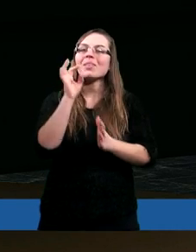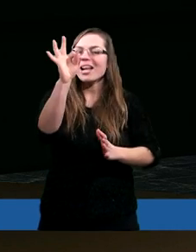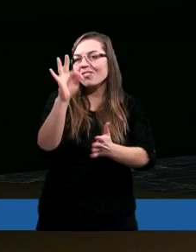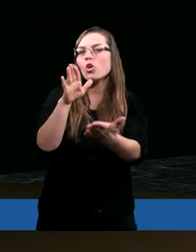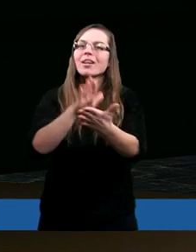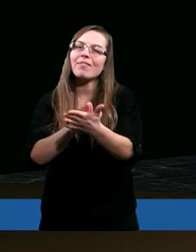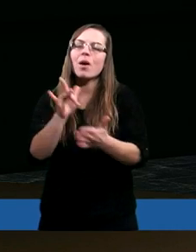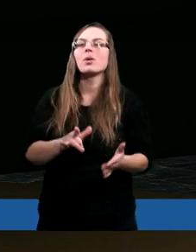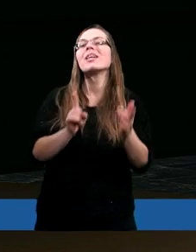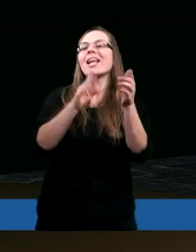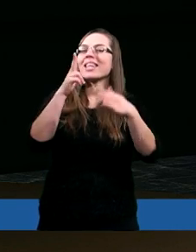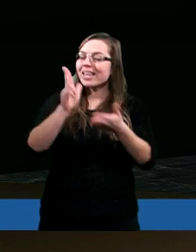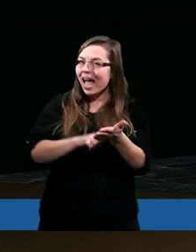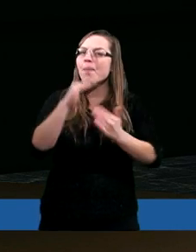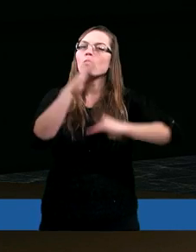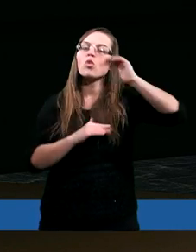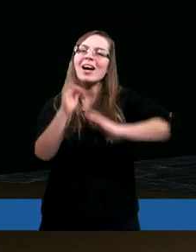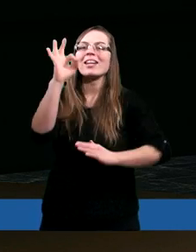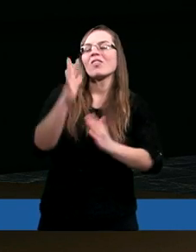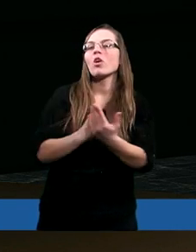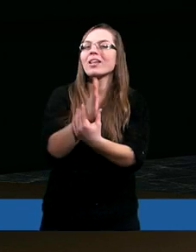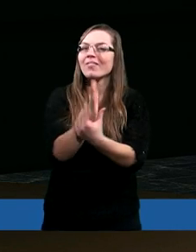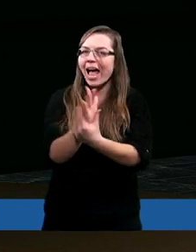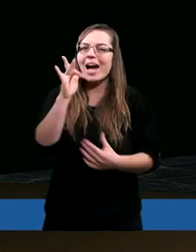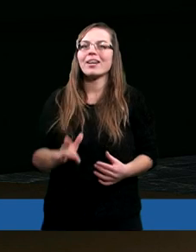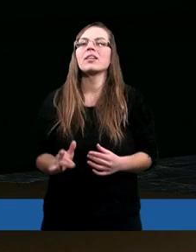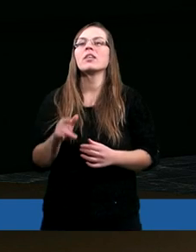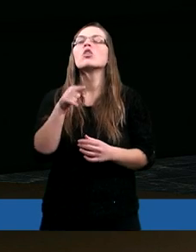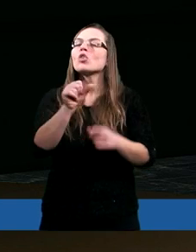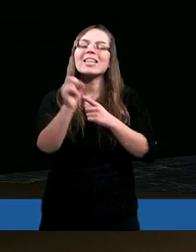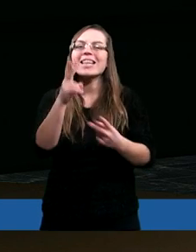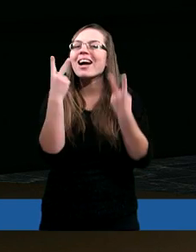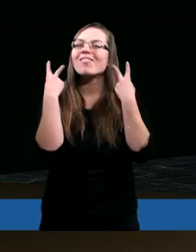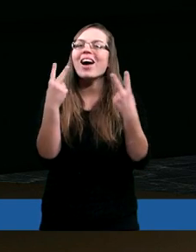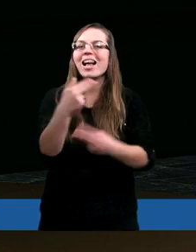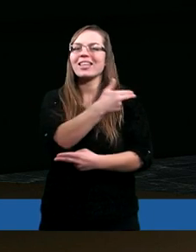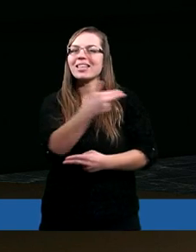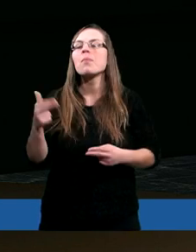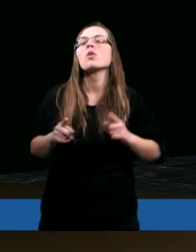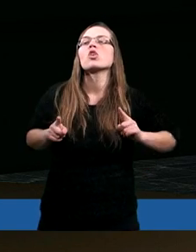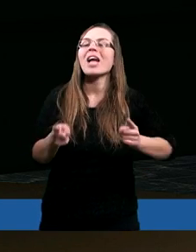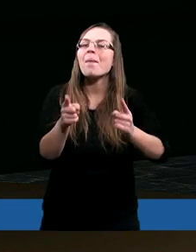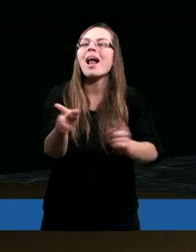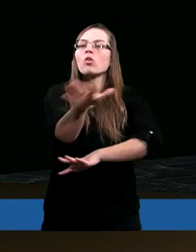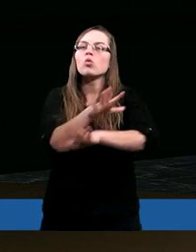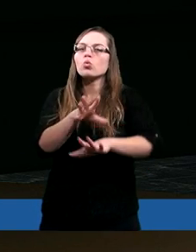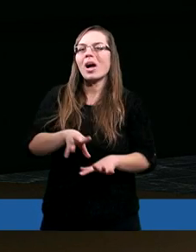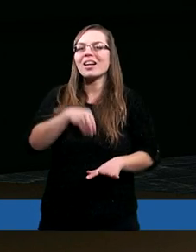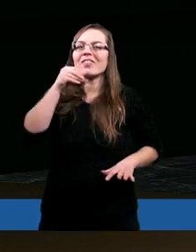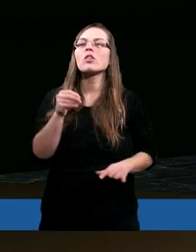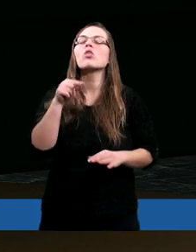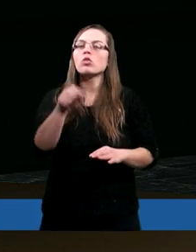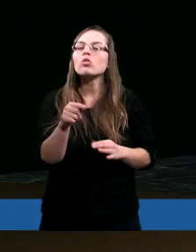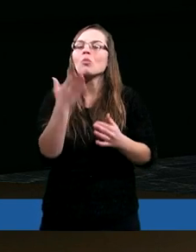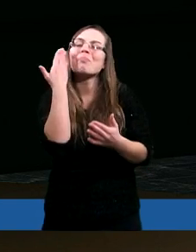chwały, dla budowania wiary. To jest tak ważny temat działalności Ducha Świętego, tej